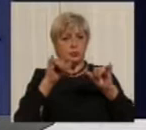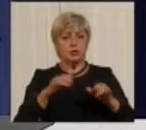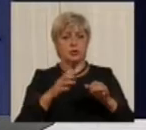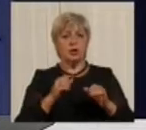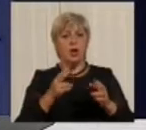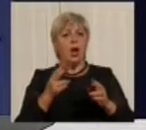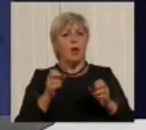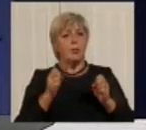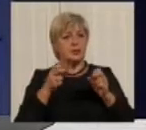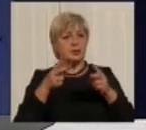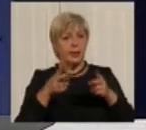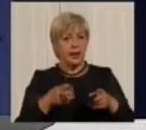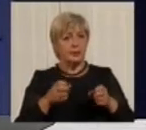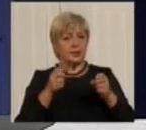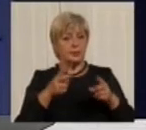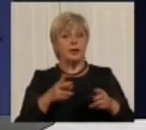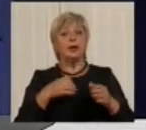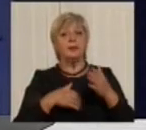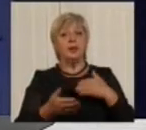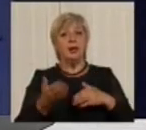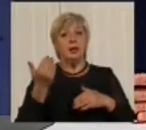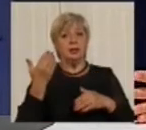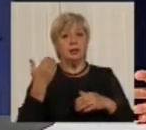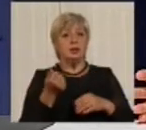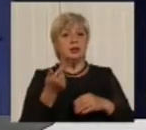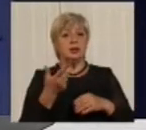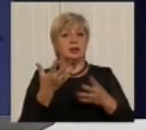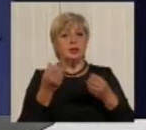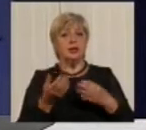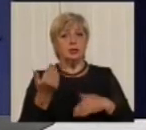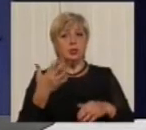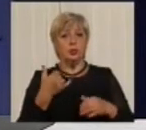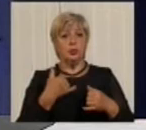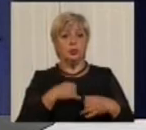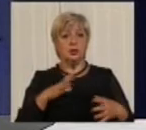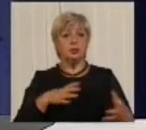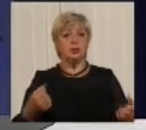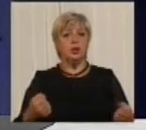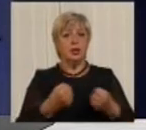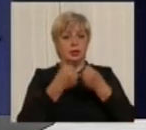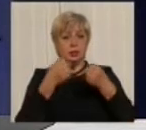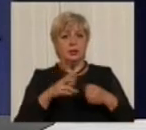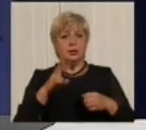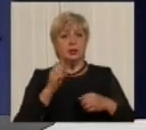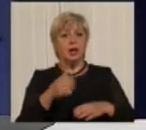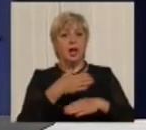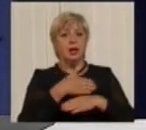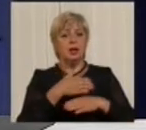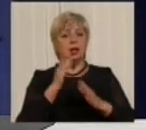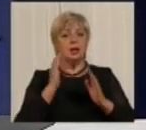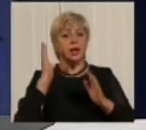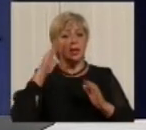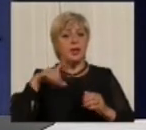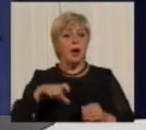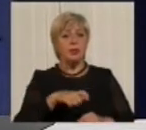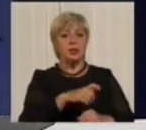Навіть коли декілька днів тому було ДТП у нас на Січеславській набережні, вибачте, на набережні перемоги, коли